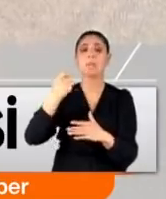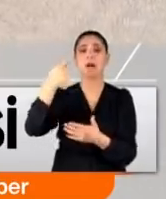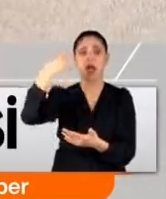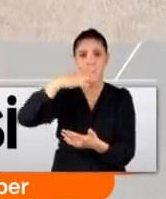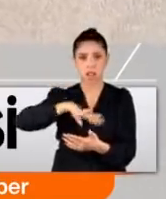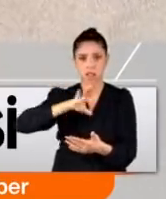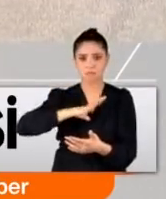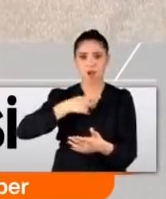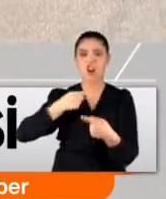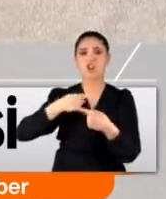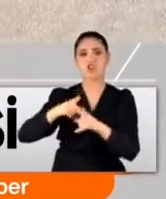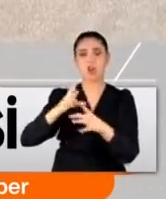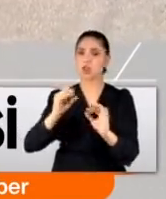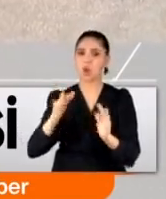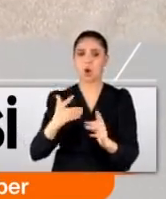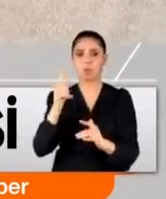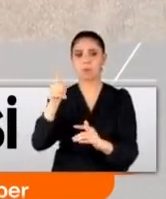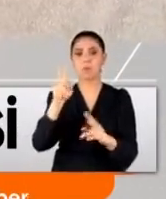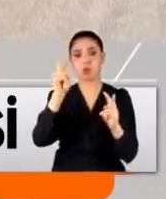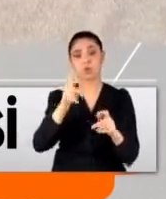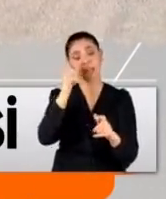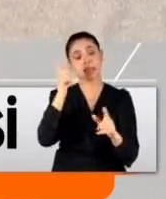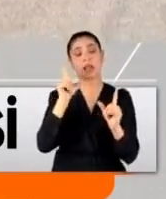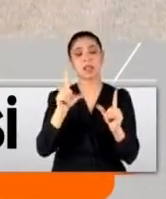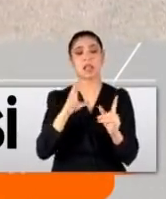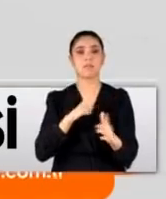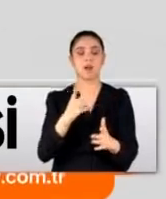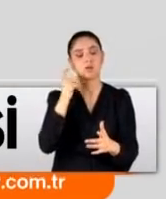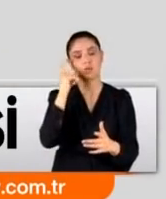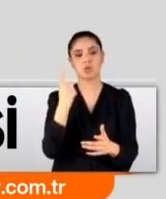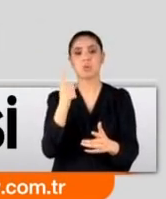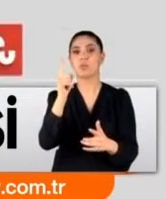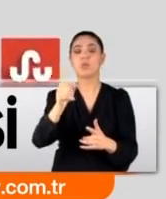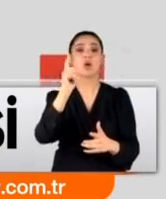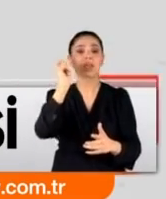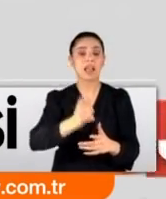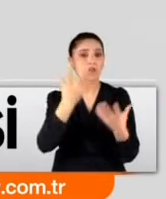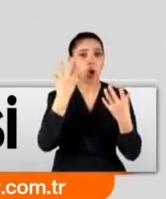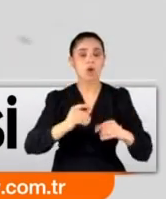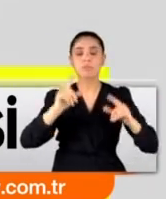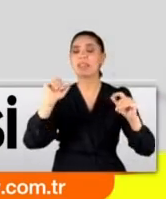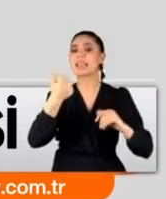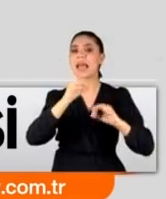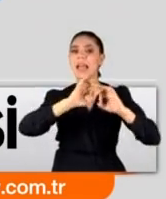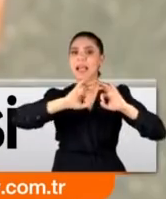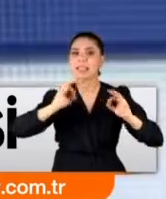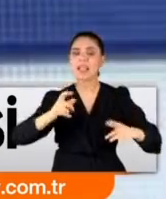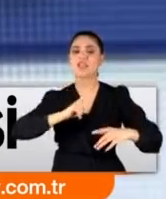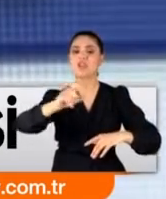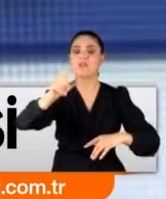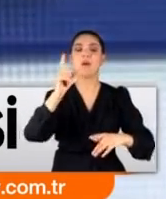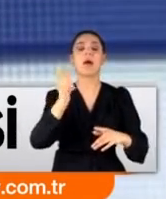istemesi şantaj suçunu da oluşturabilir. Bu konuya da özellikle dikkat etmek gerekir diye düşünüyorum. Peki aslında olması gereken ne? Cevap net.